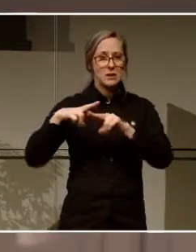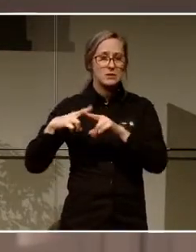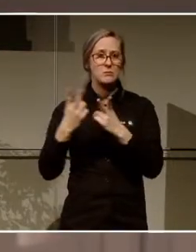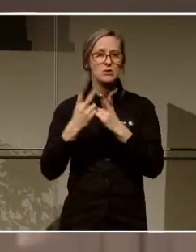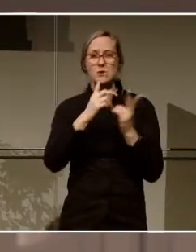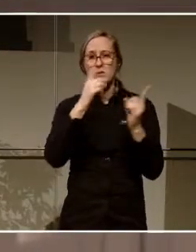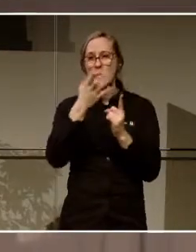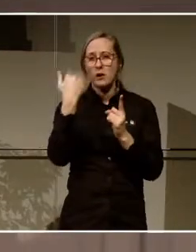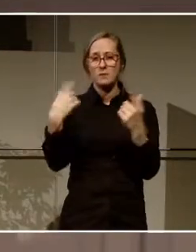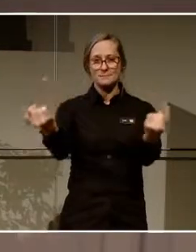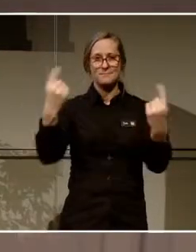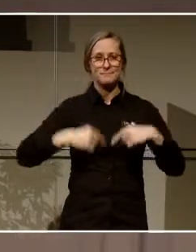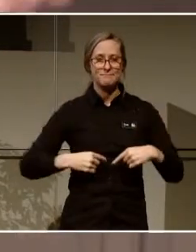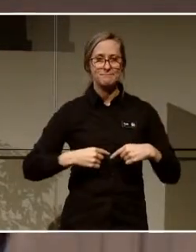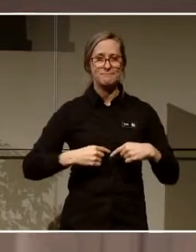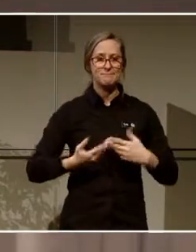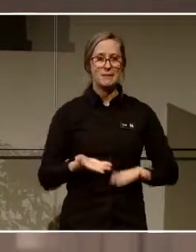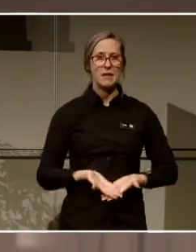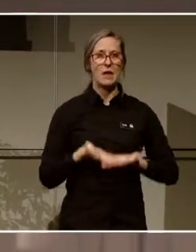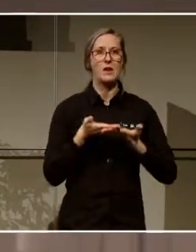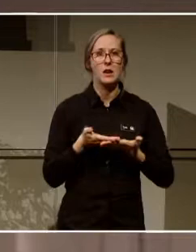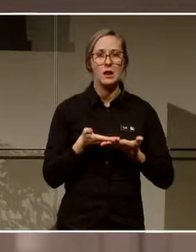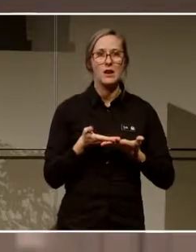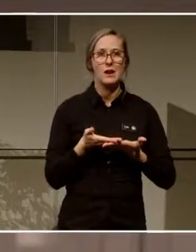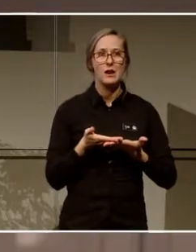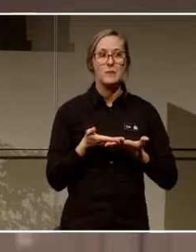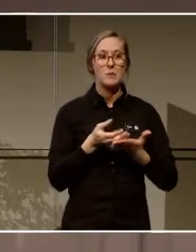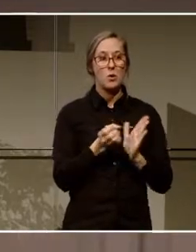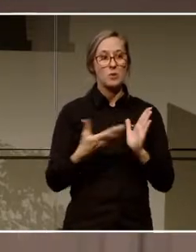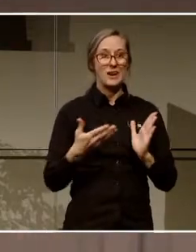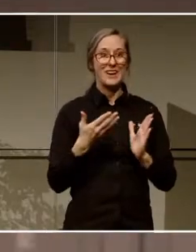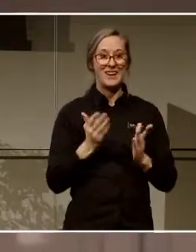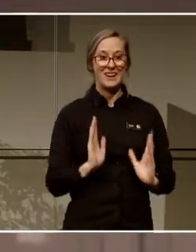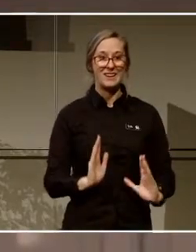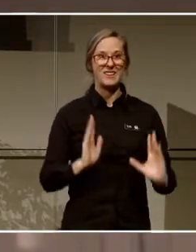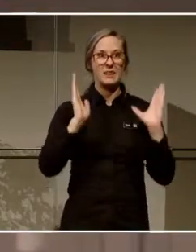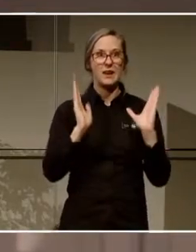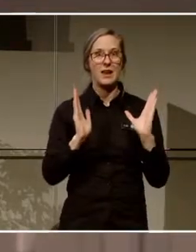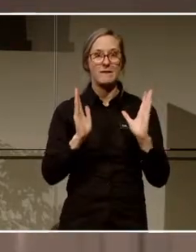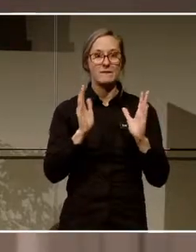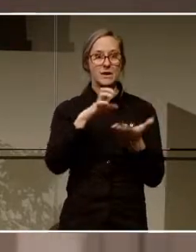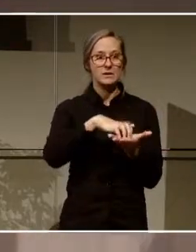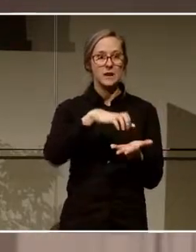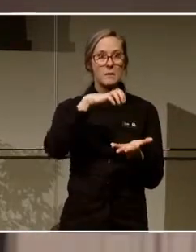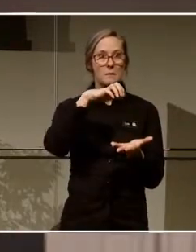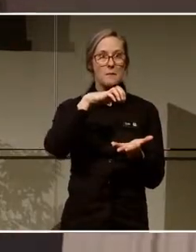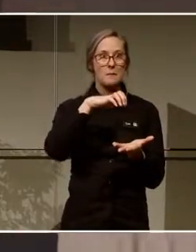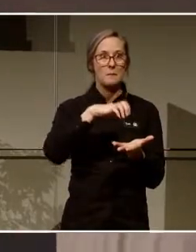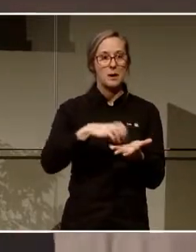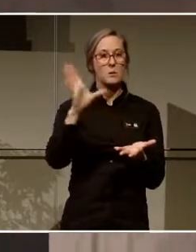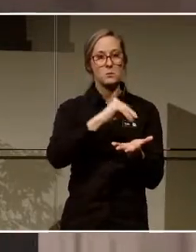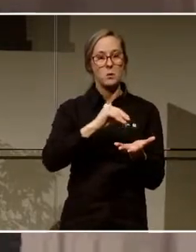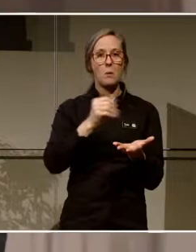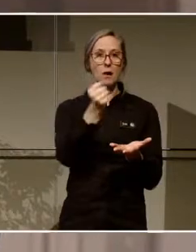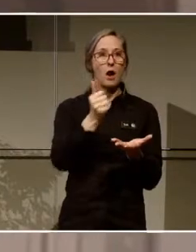få komma och få hjälp. Eftersom det här med att bara leva idag, bara föra sig i samhället idag, så behöver du en digital